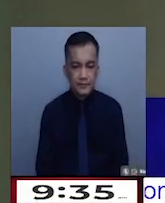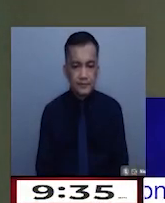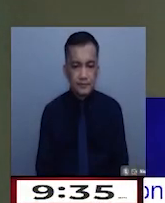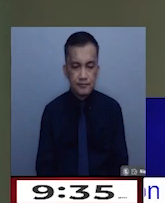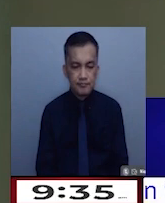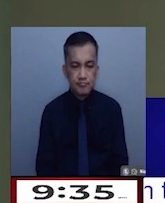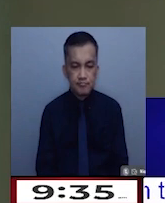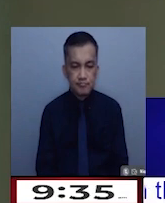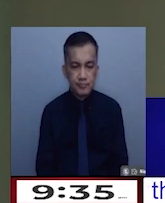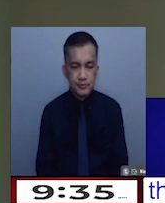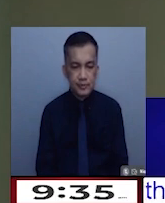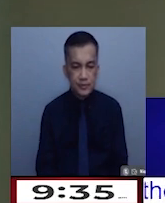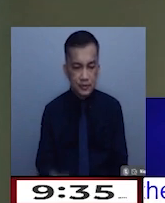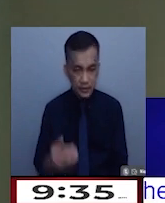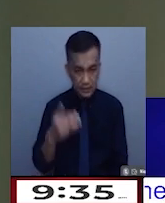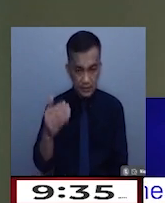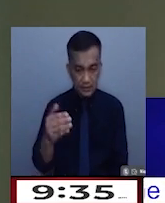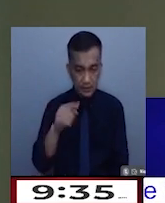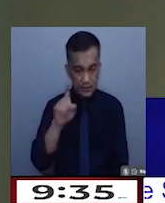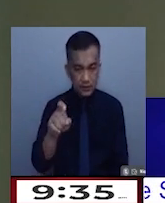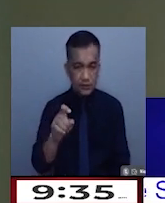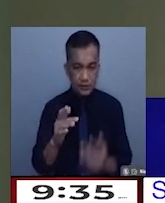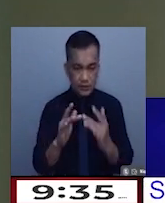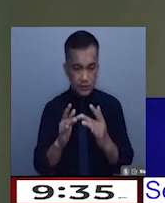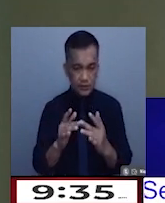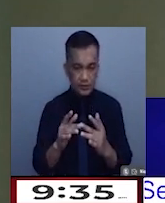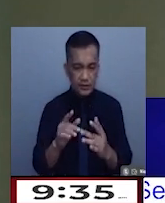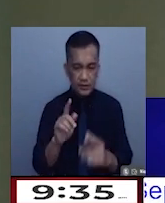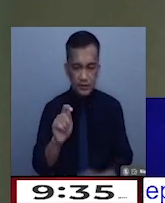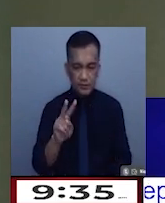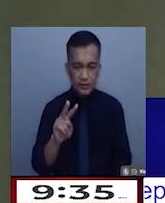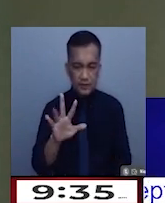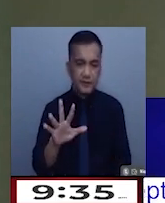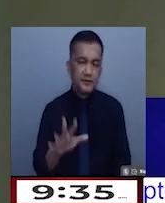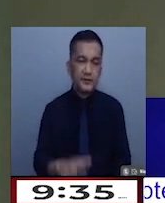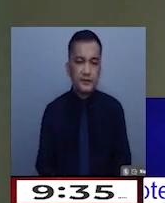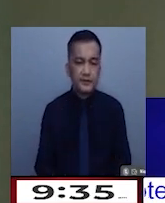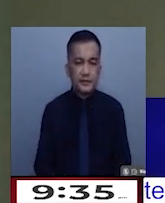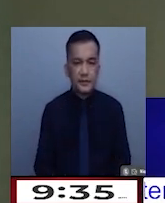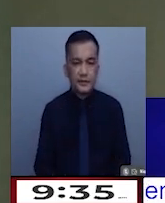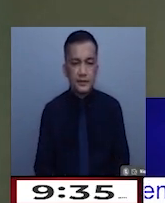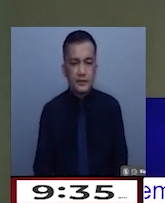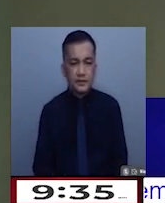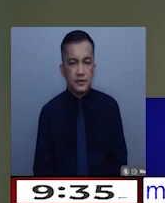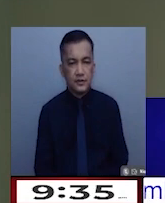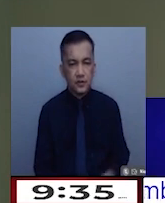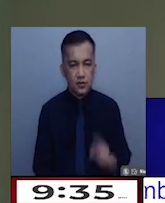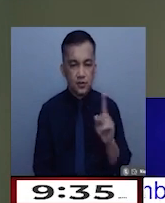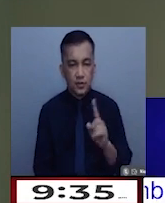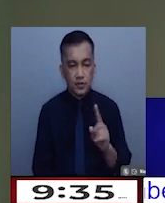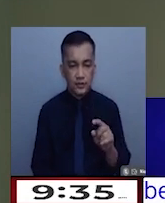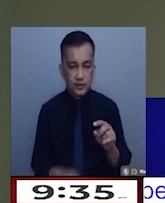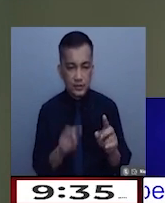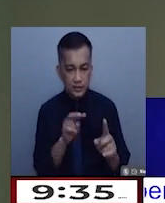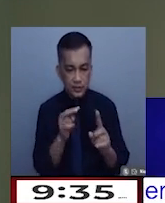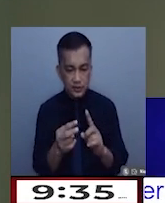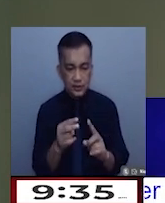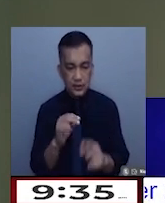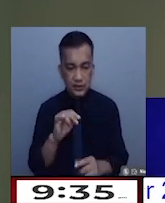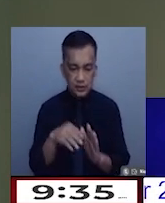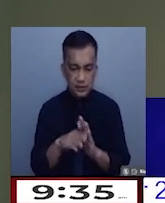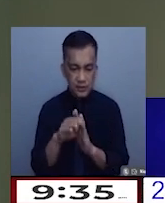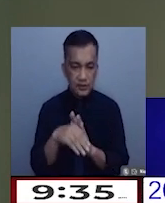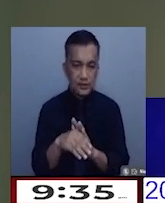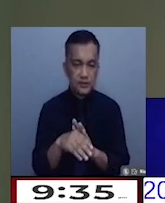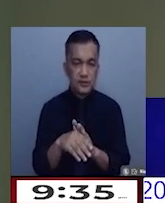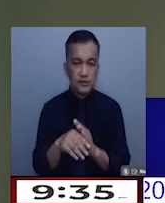We have another question online from TV5 News. Ano po ang outlook sa inflation rate